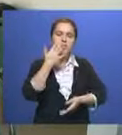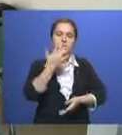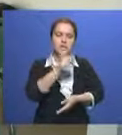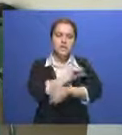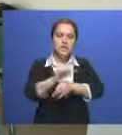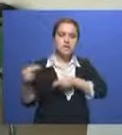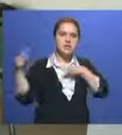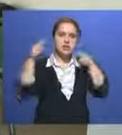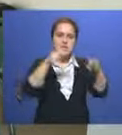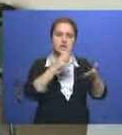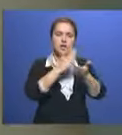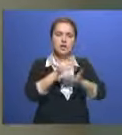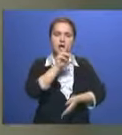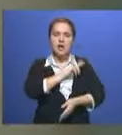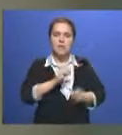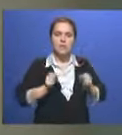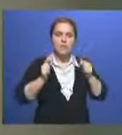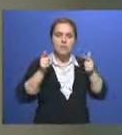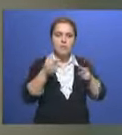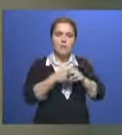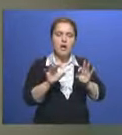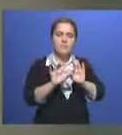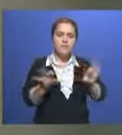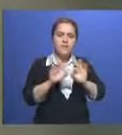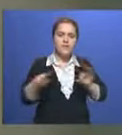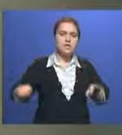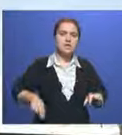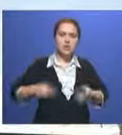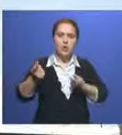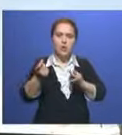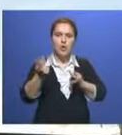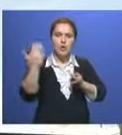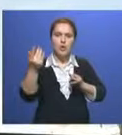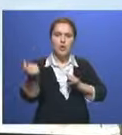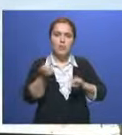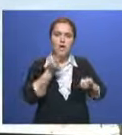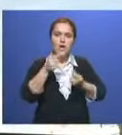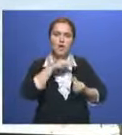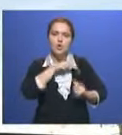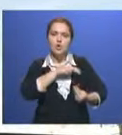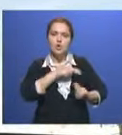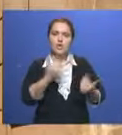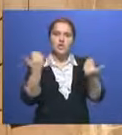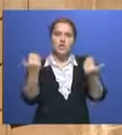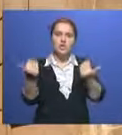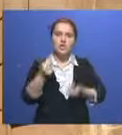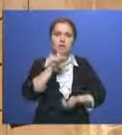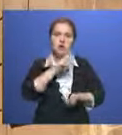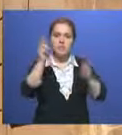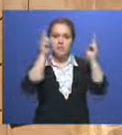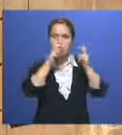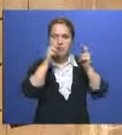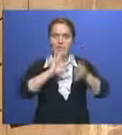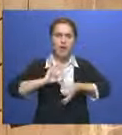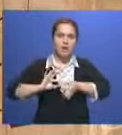иностранца прибыли в Казахстан по квоте, по словам руководителя управления по инспекции труда области. Сейчас на предприятии проводится